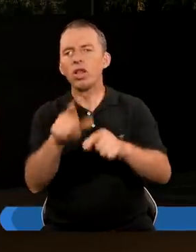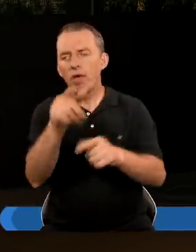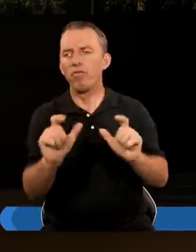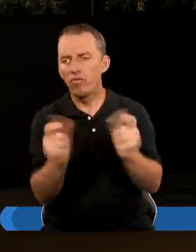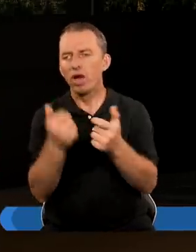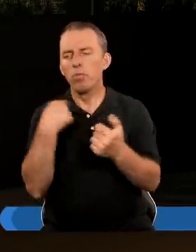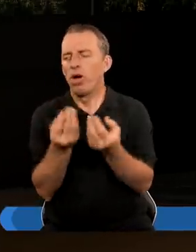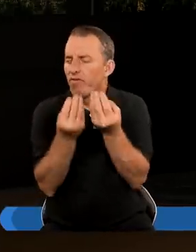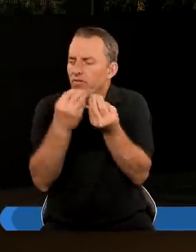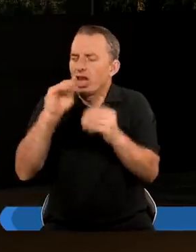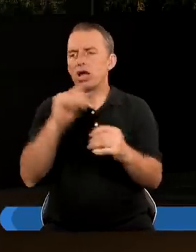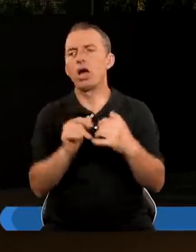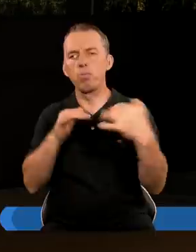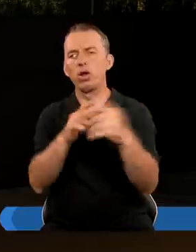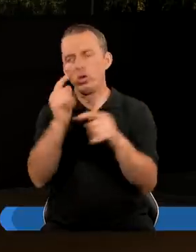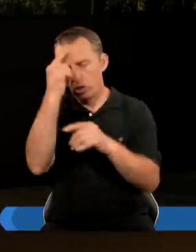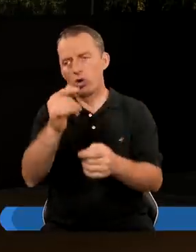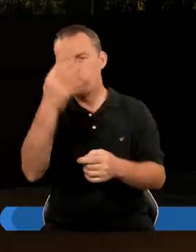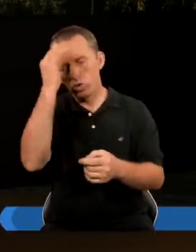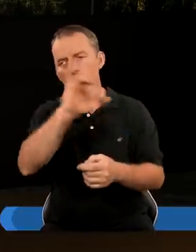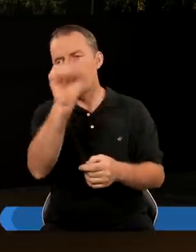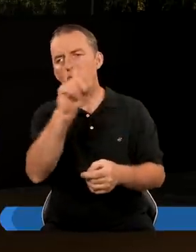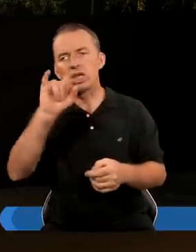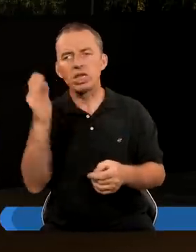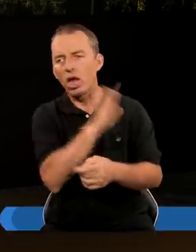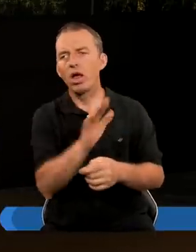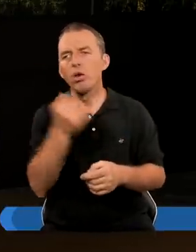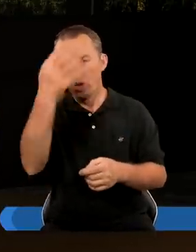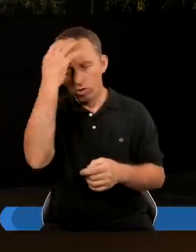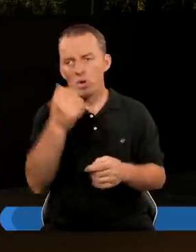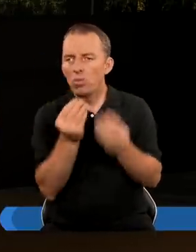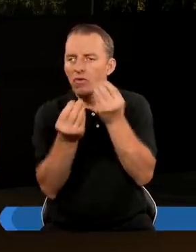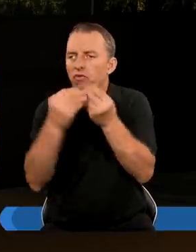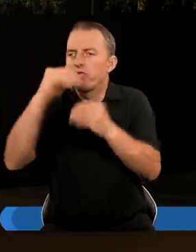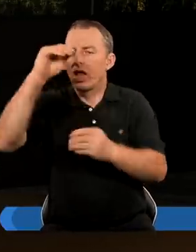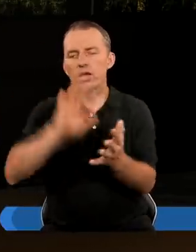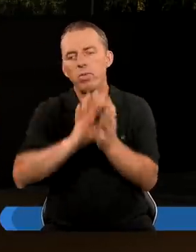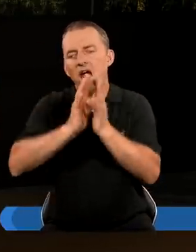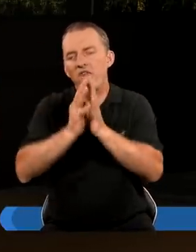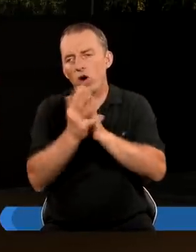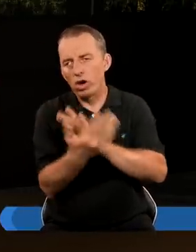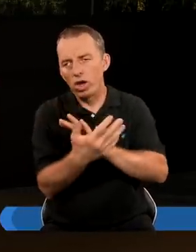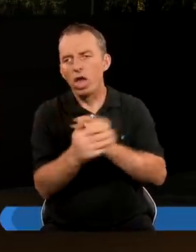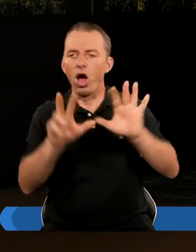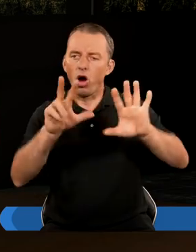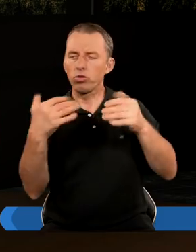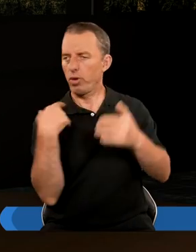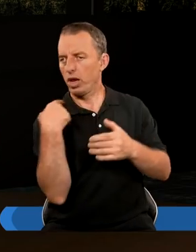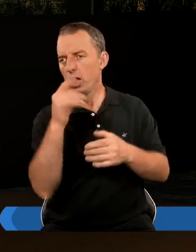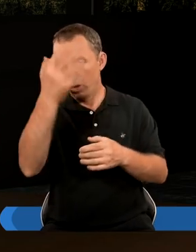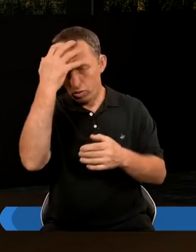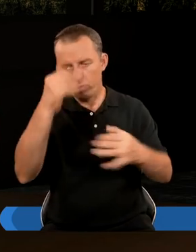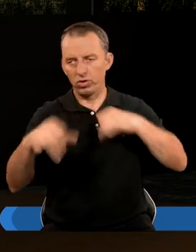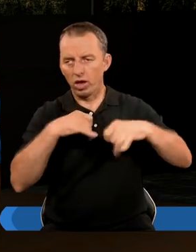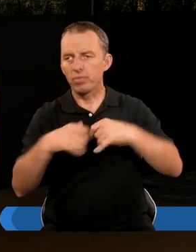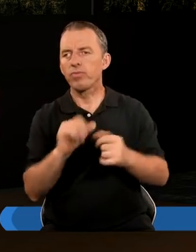się tam ważna rzecz Była wielka bitwa Gdzie pewien król Jozjas Jak pamiętamy To był król Który był wielkim reformatorem W wieku ośmiu lat